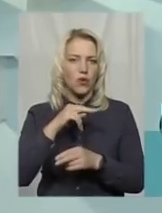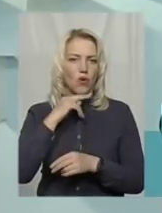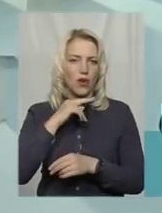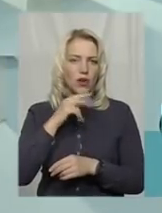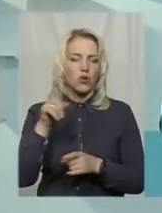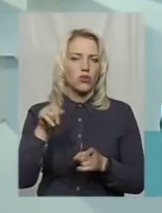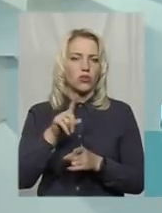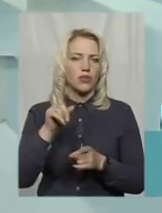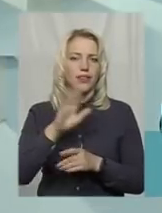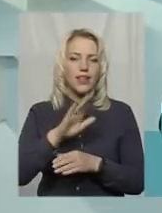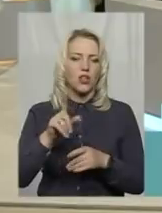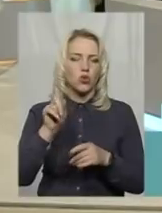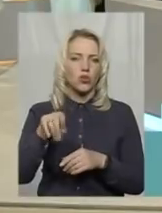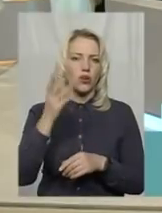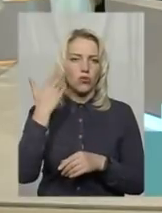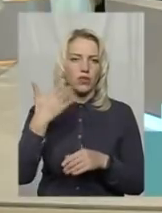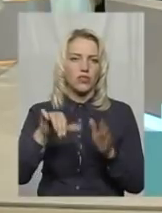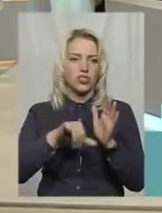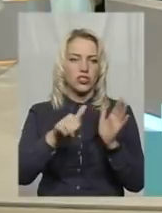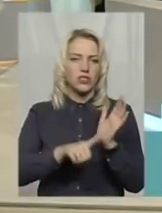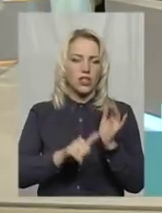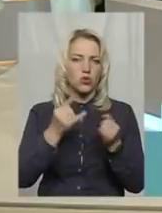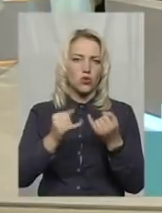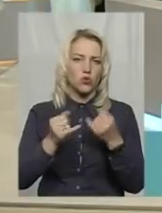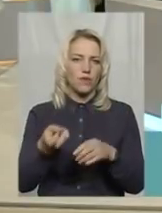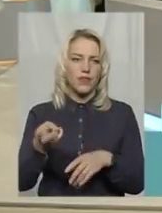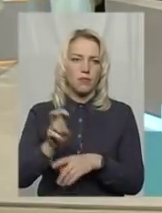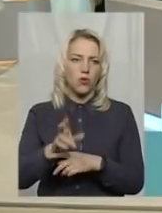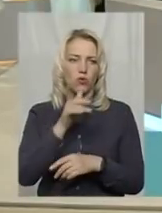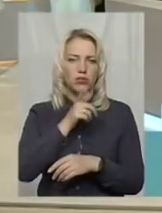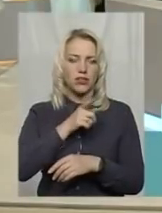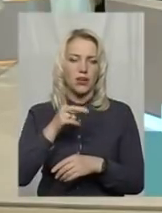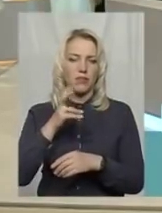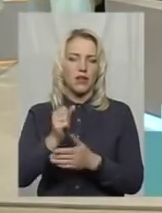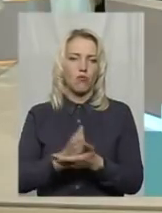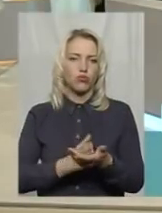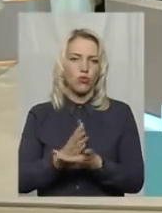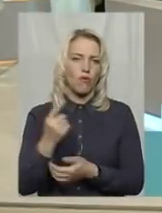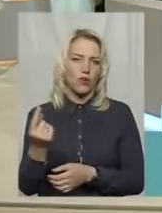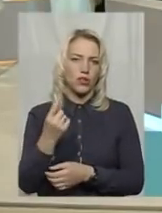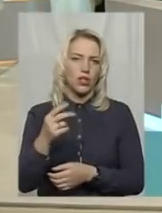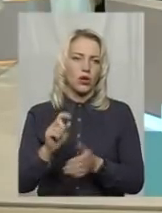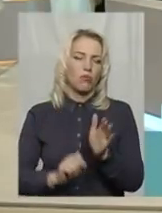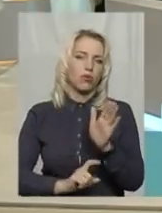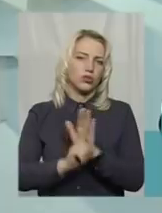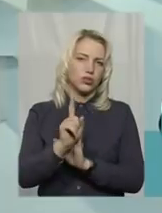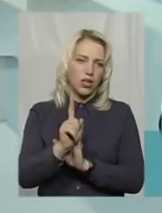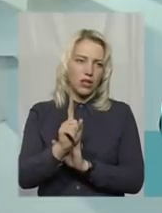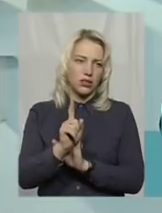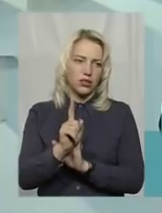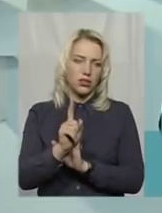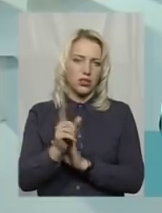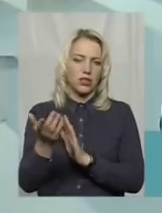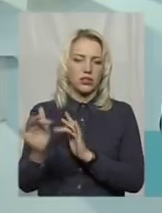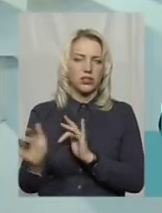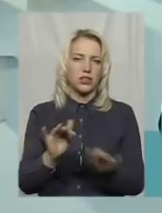вже 16 жовтня приходить термін на обслуговування лічильника, тоді починати певні